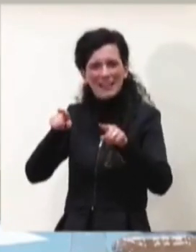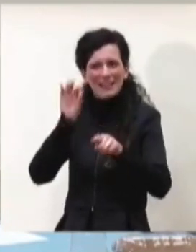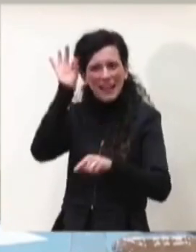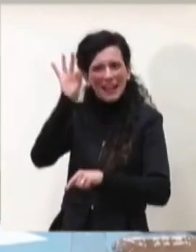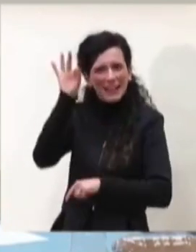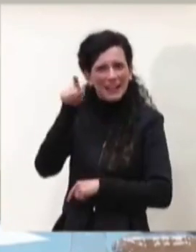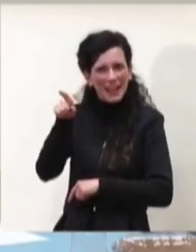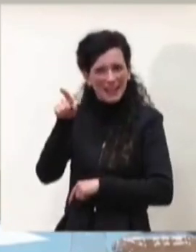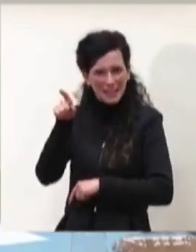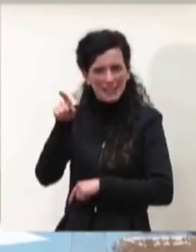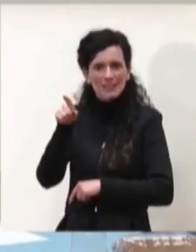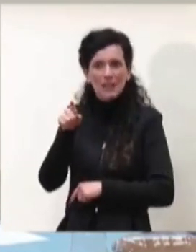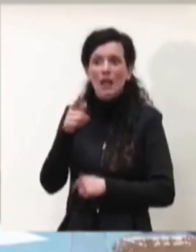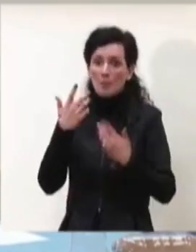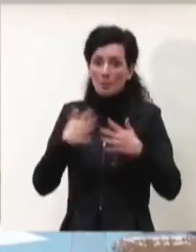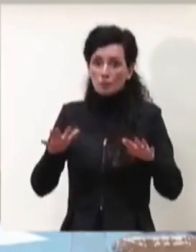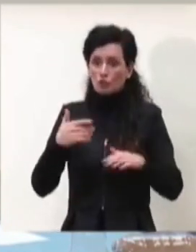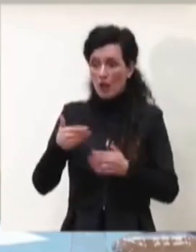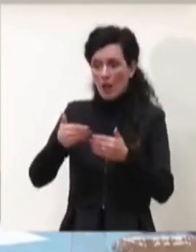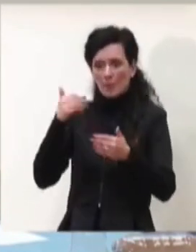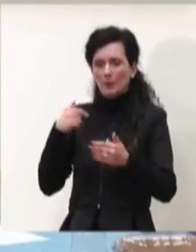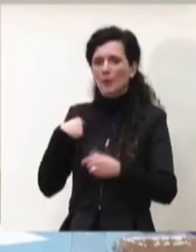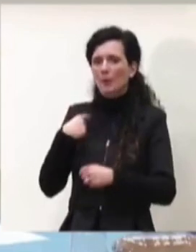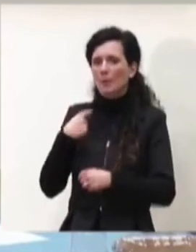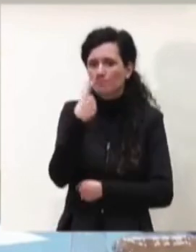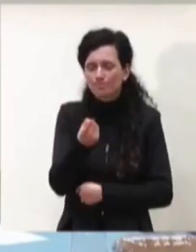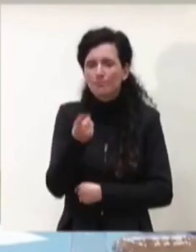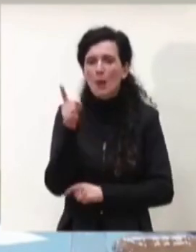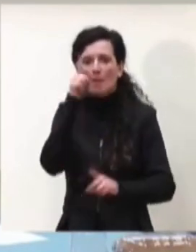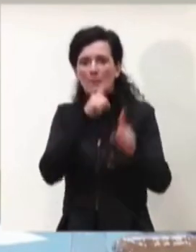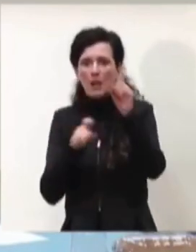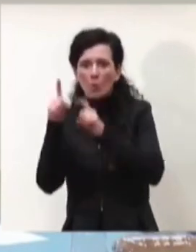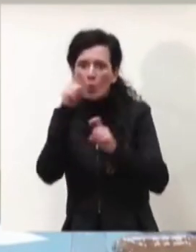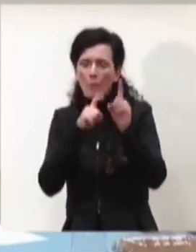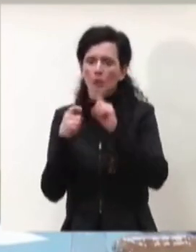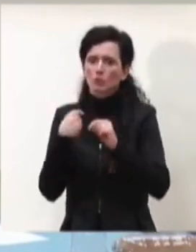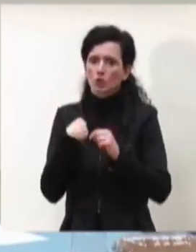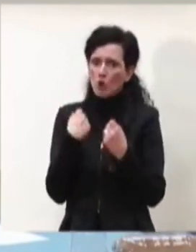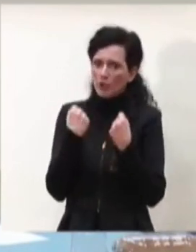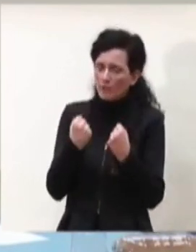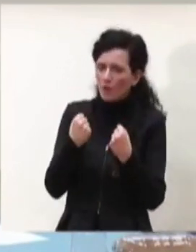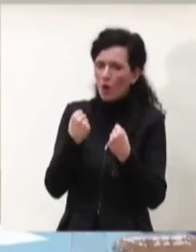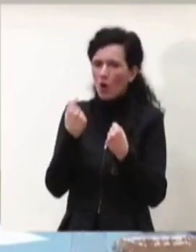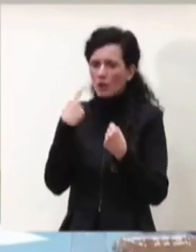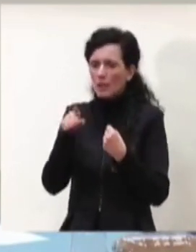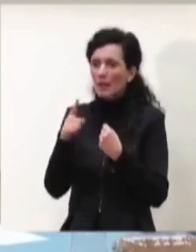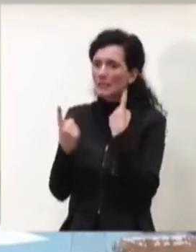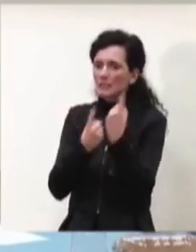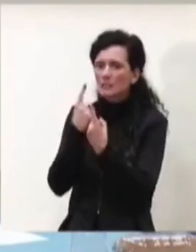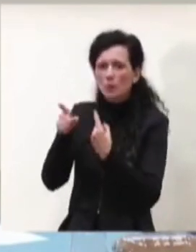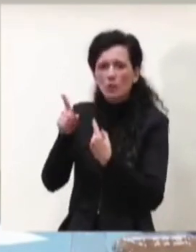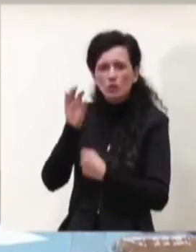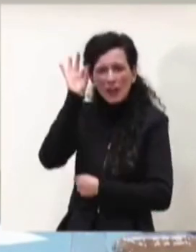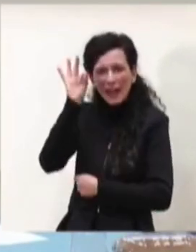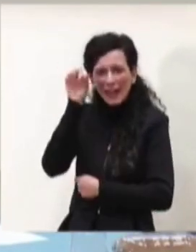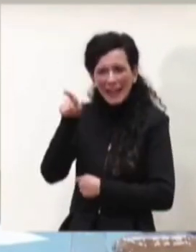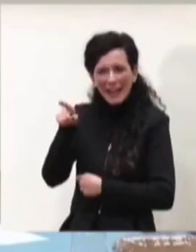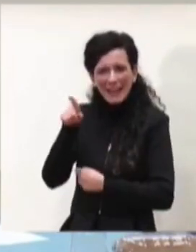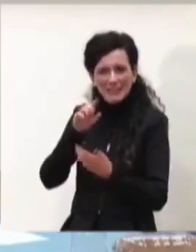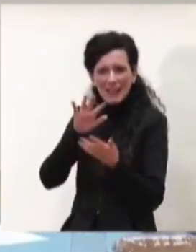non vi era una grossa preoccupazione teorica in questa prospettiva ma